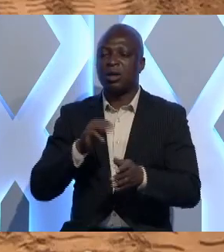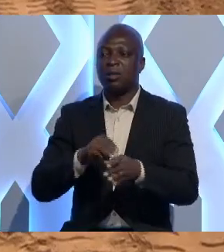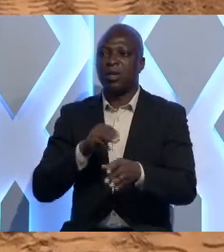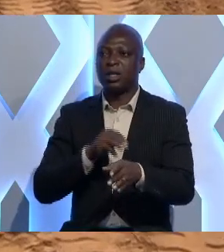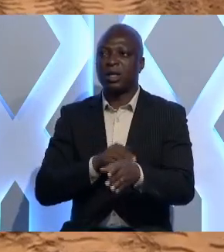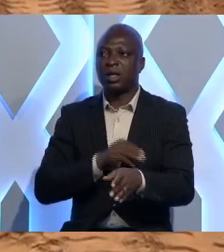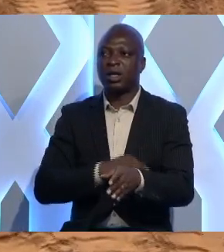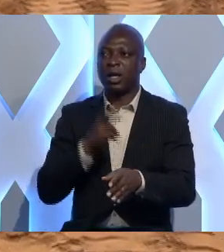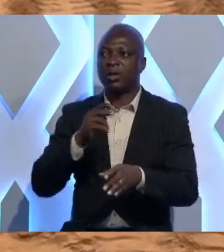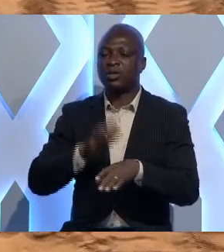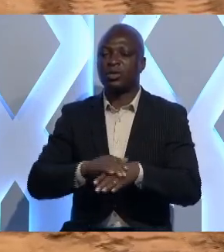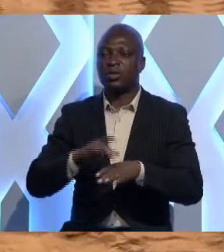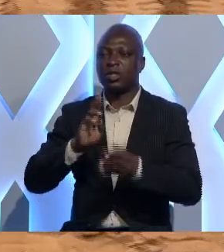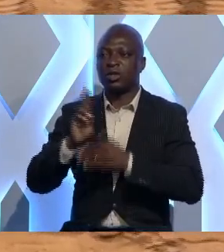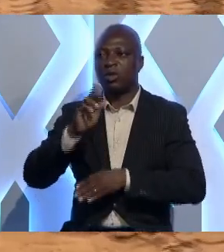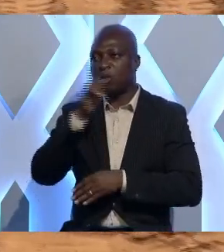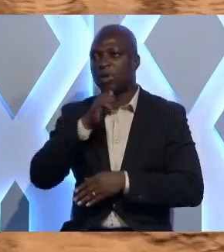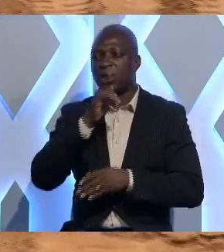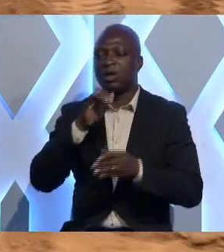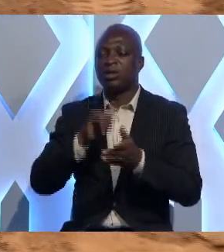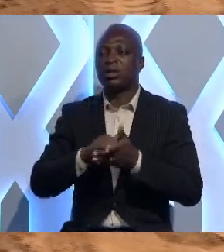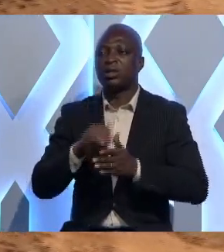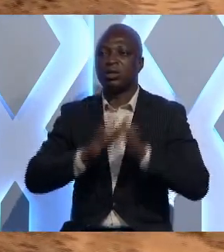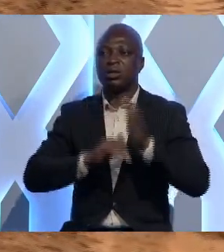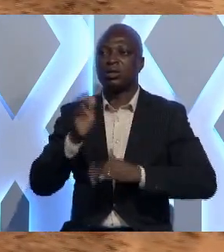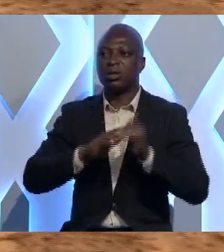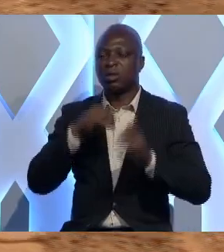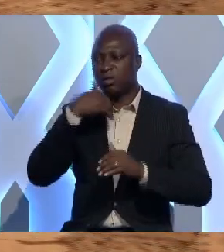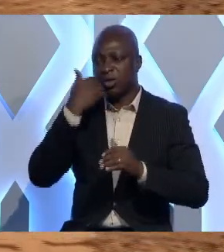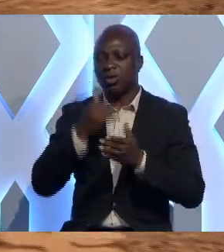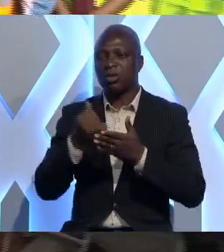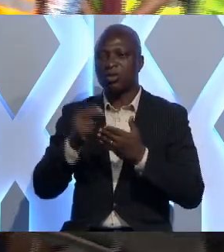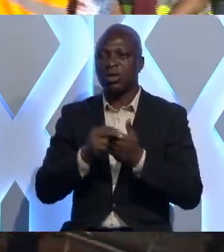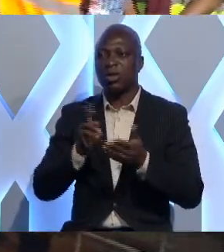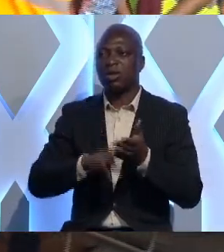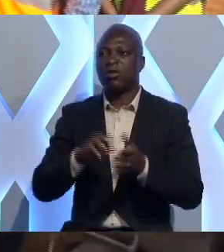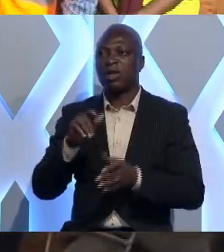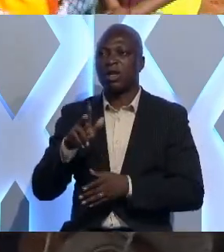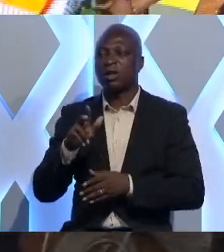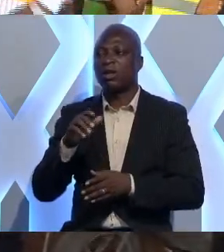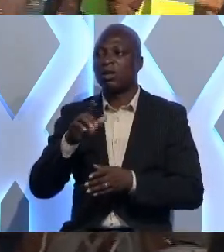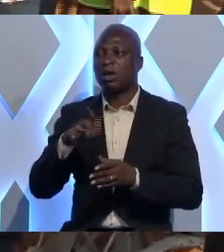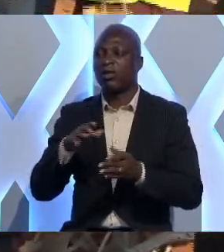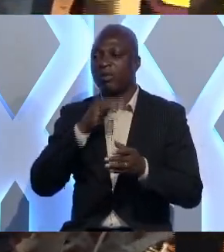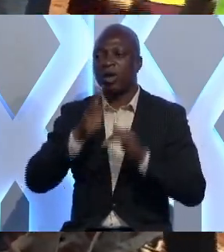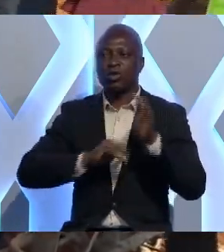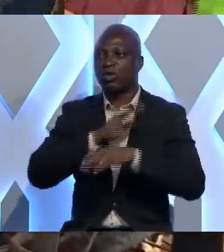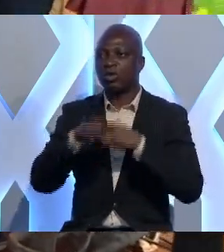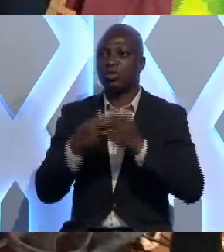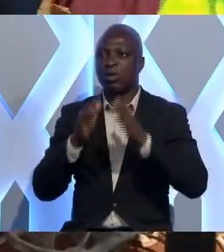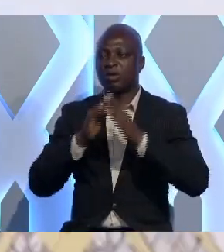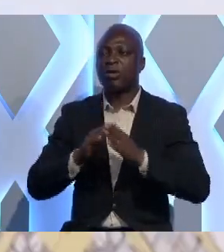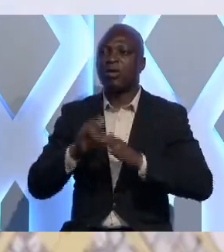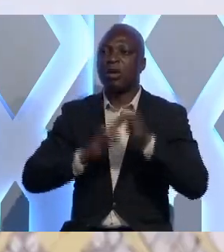'Université de Lomé. Le R plus 1 sera livré d'ici à juin 2024. Nous n'allons pas construire tout le bâtiment. Nous allons